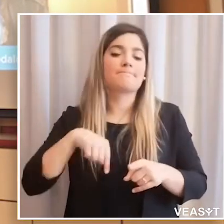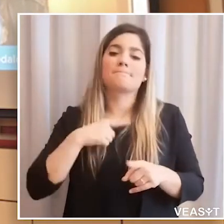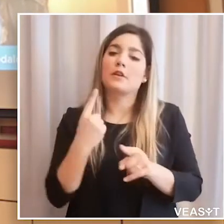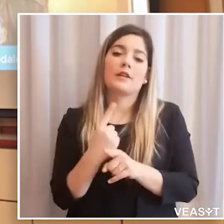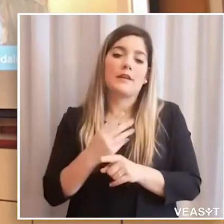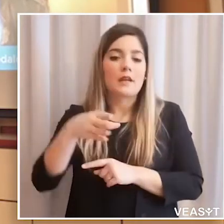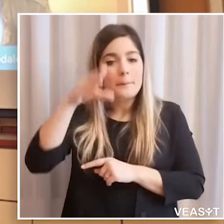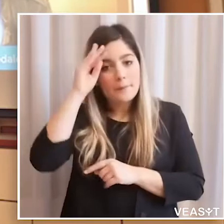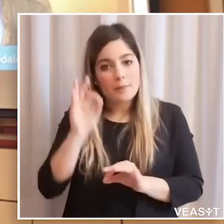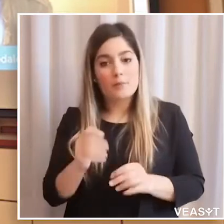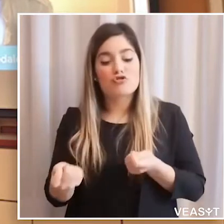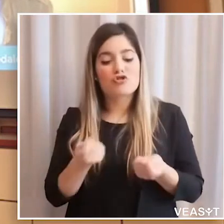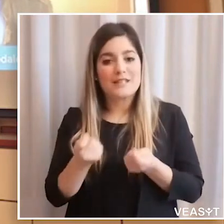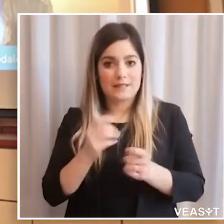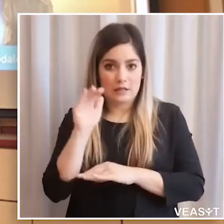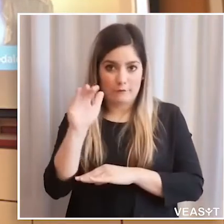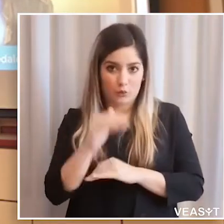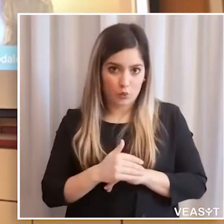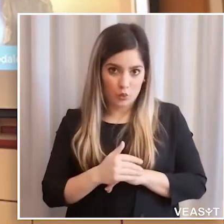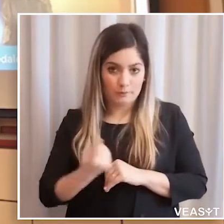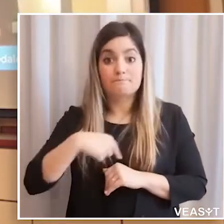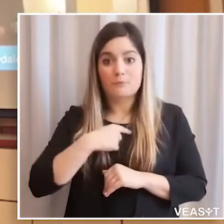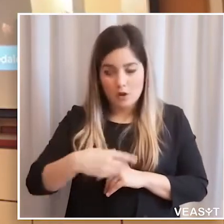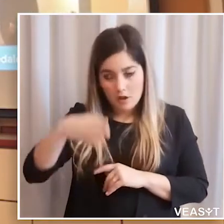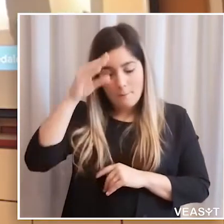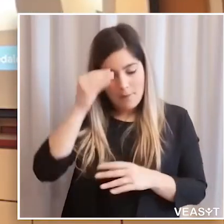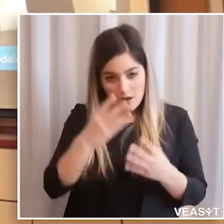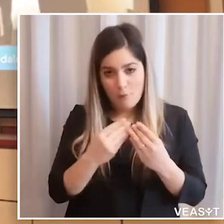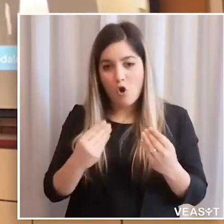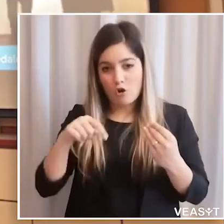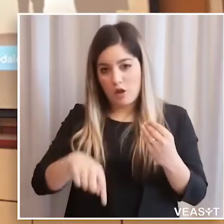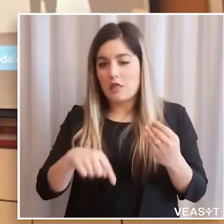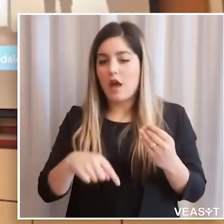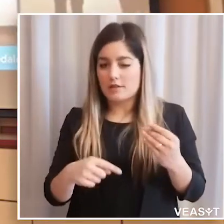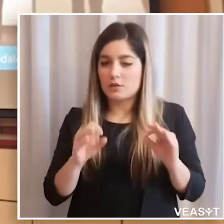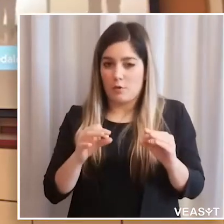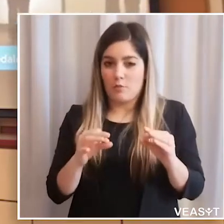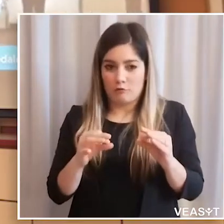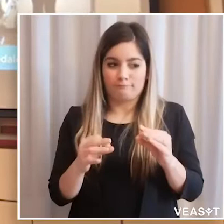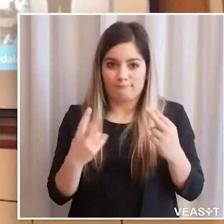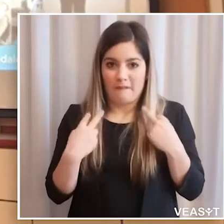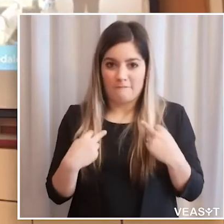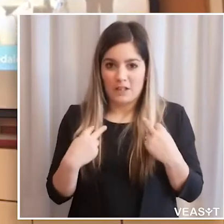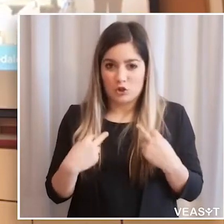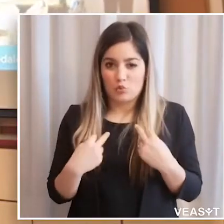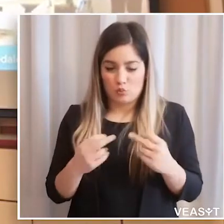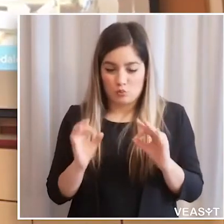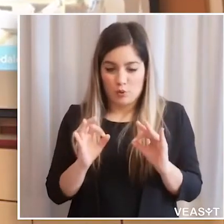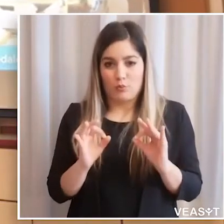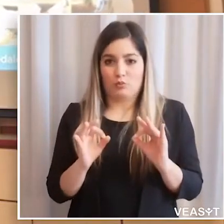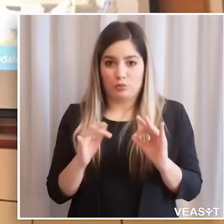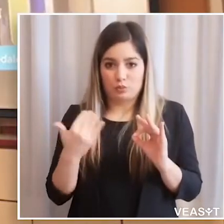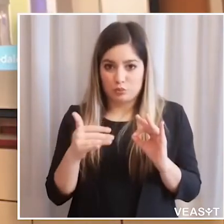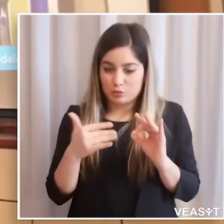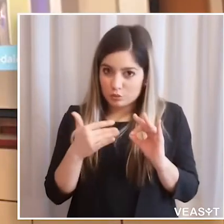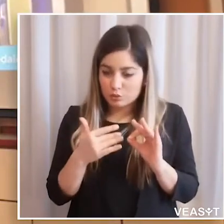saranno varie fasi che dovremo imparare a gestire nel prossimo nostro futuro, perché è un'esperienza nuova per tutti. Stiamo imparando molto